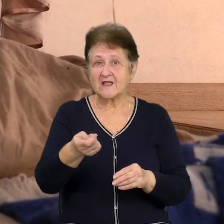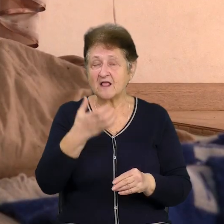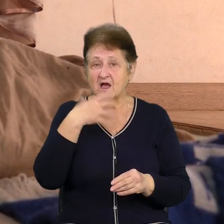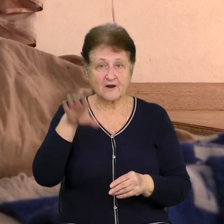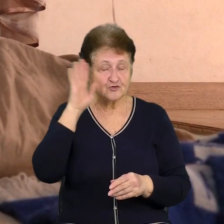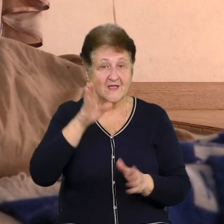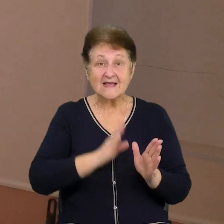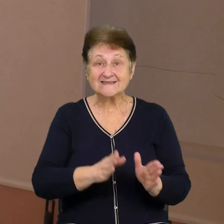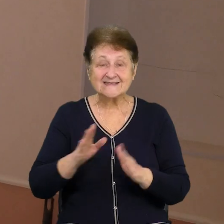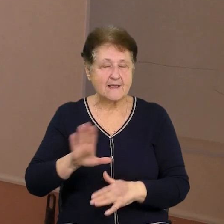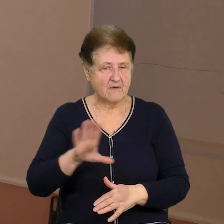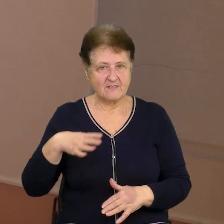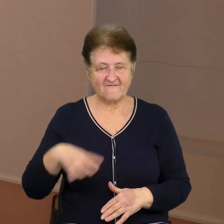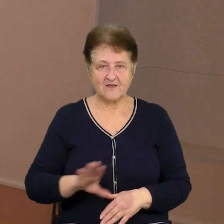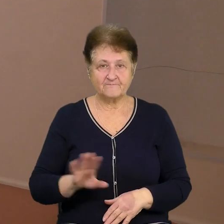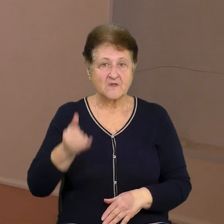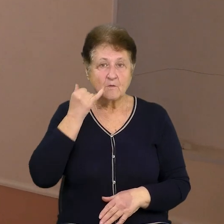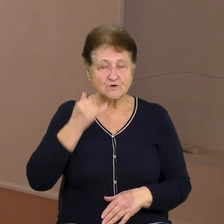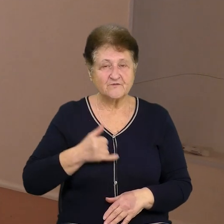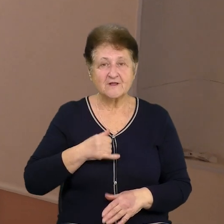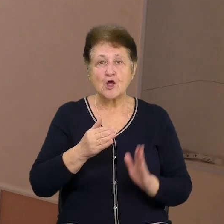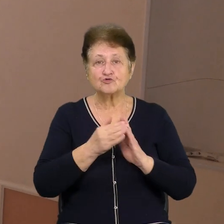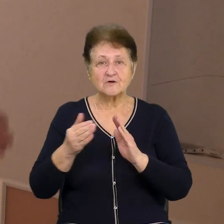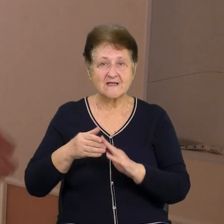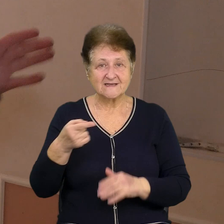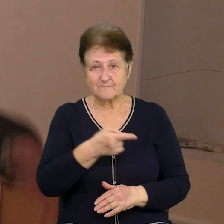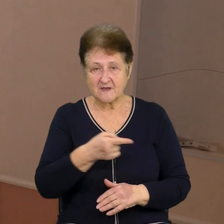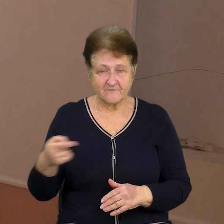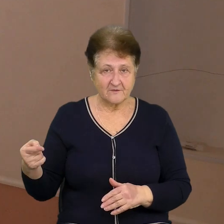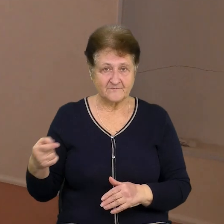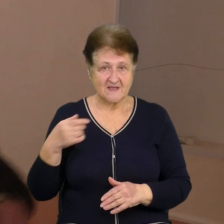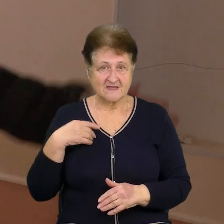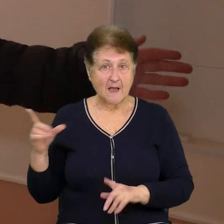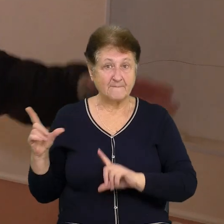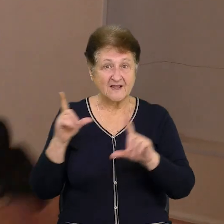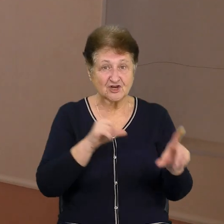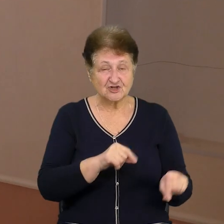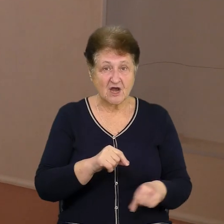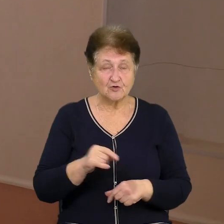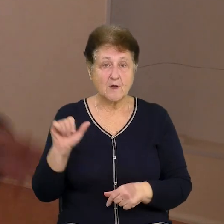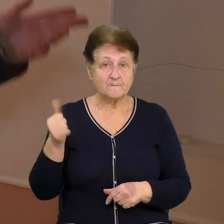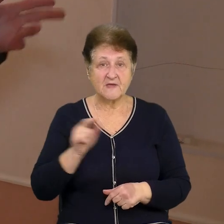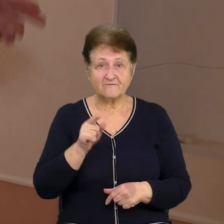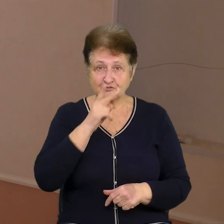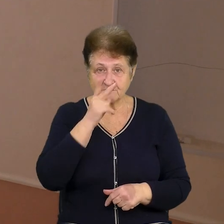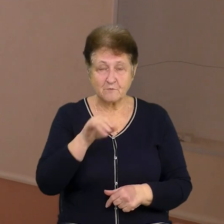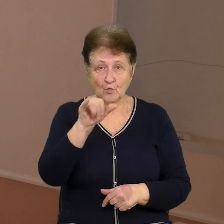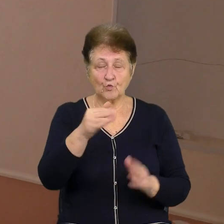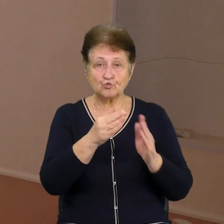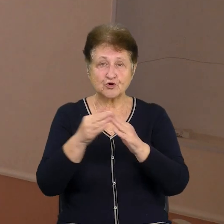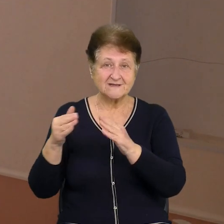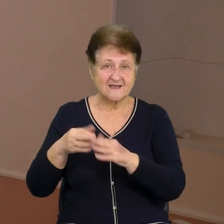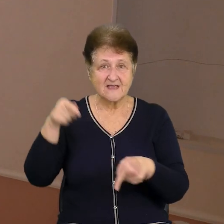система не витримала. Позвонила сусідка з першого этажа. Я ж, звісно, сюди такси приїжджаю. Перше, що я заметив, це у сусіда